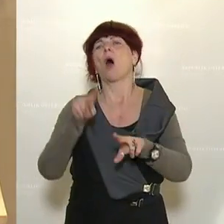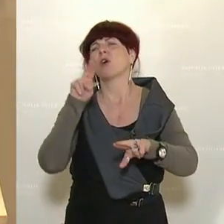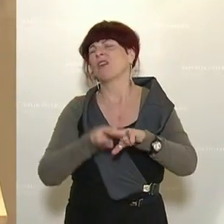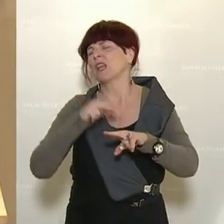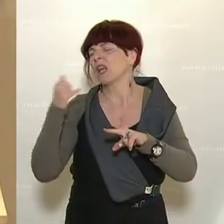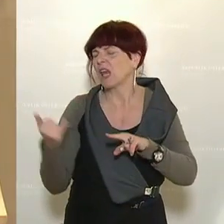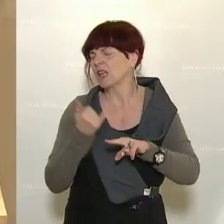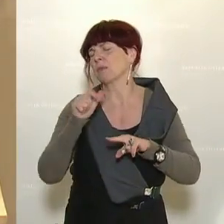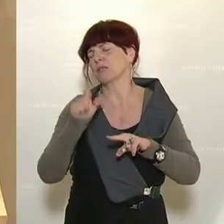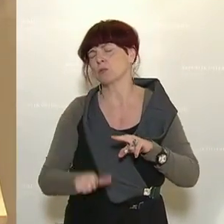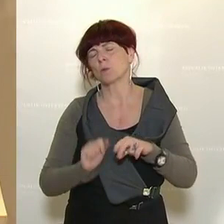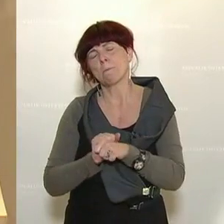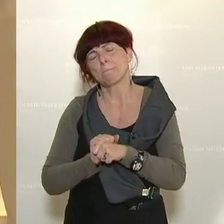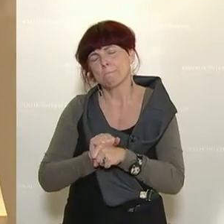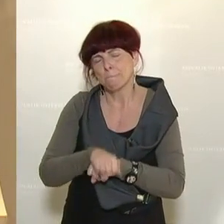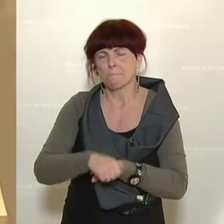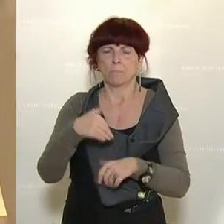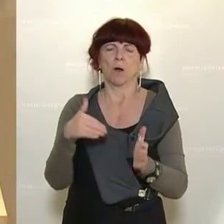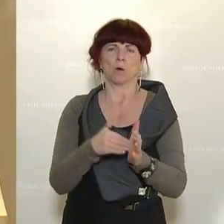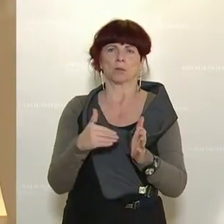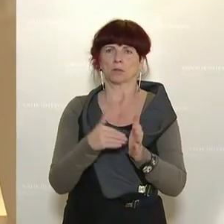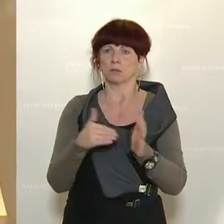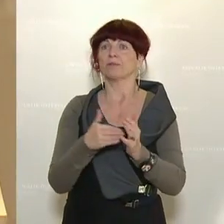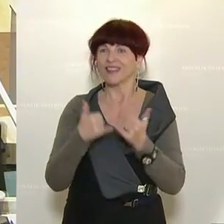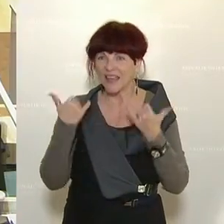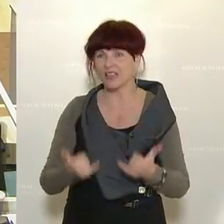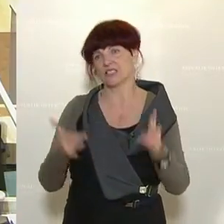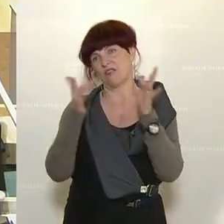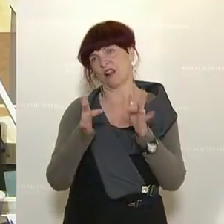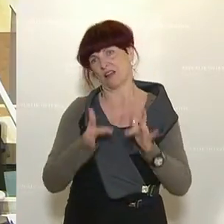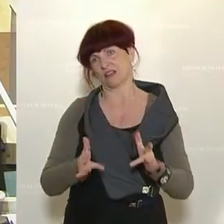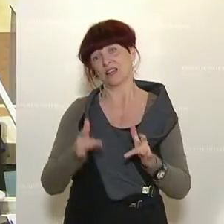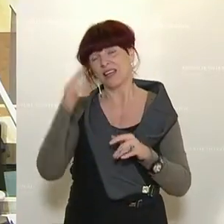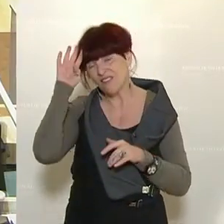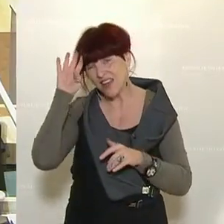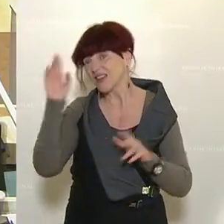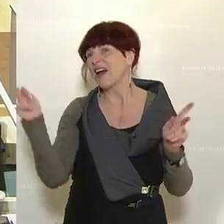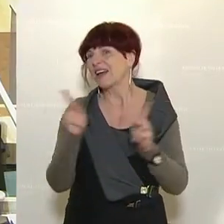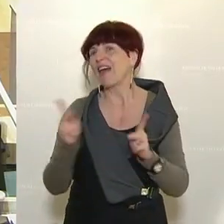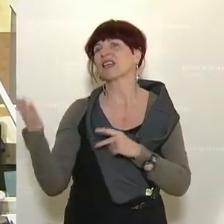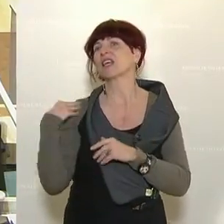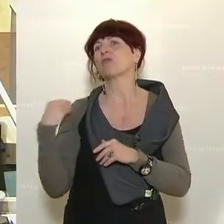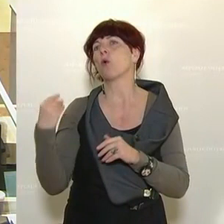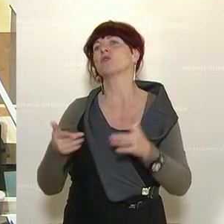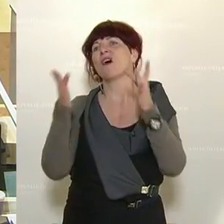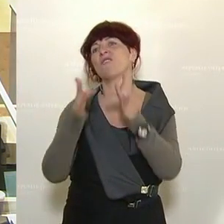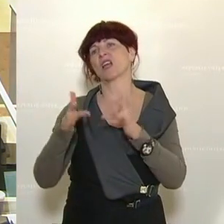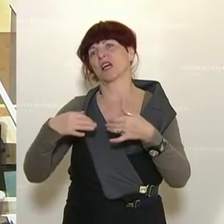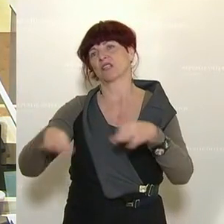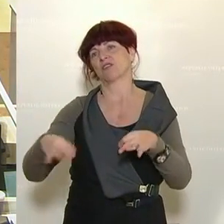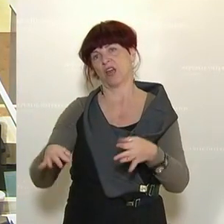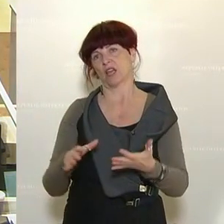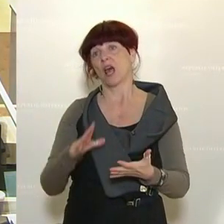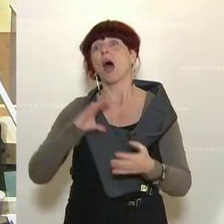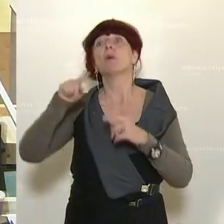wirklich schwerfällt. Gerade jetzt vor Weihnachten, ich kann das gut nachempfinden, es wird nicht möglich sein, in gewohnter Art und Weise Weihnachten zu feiern. Aber